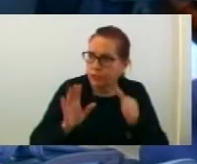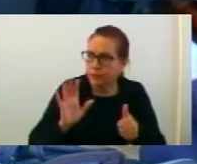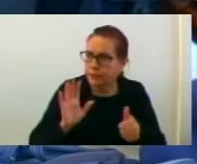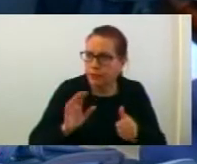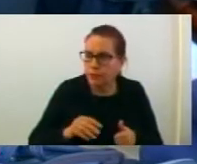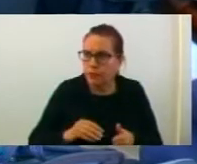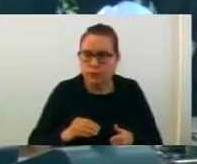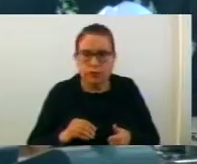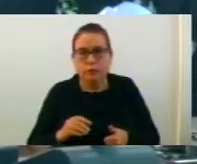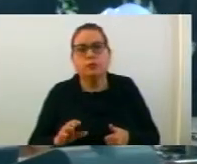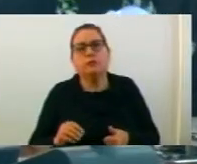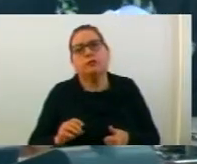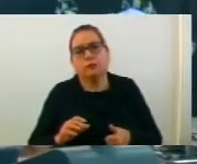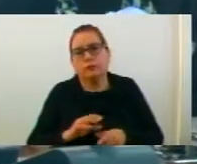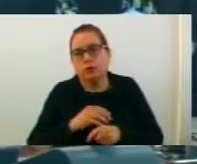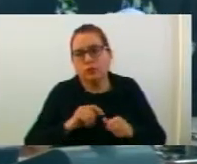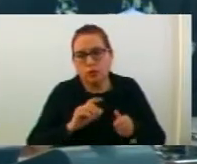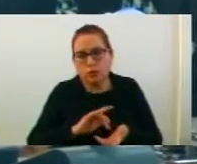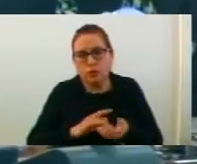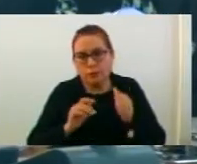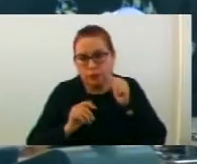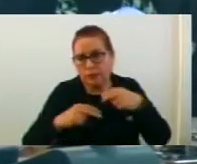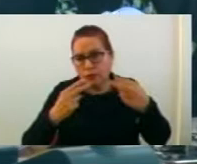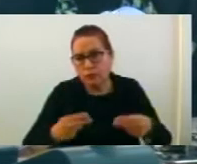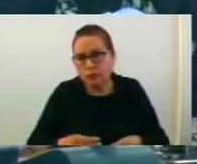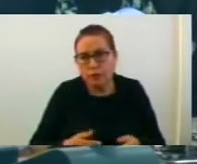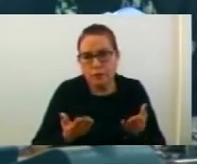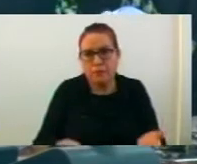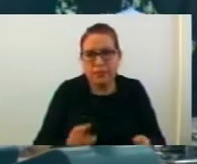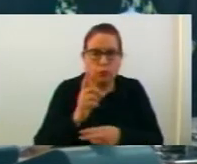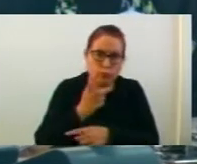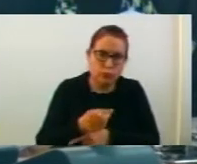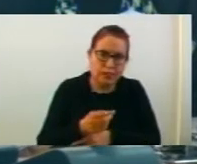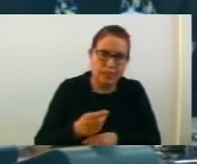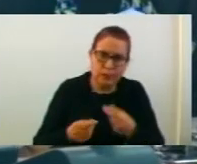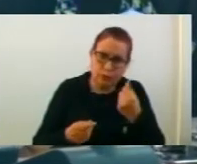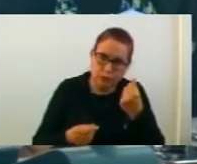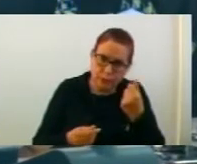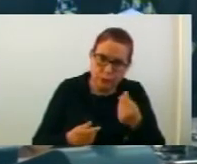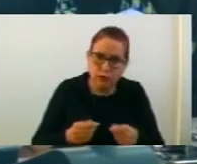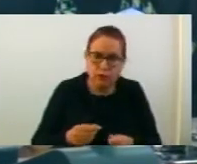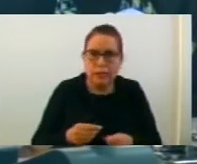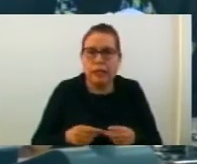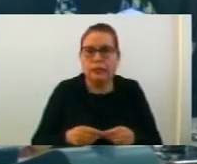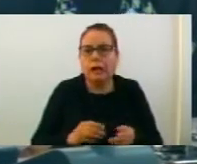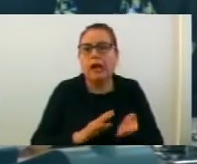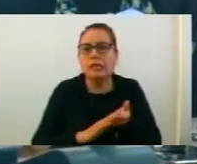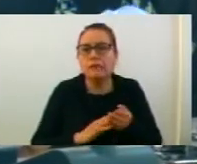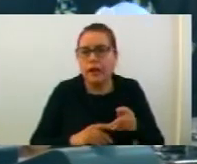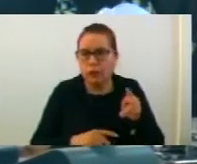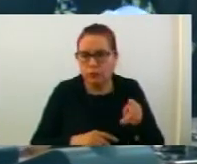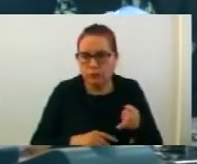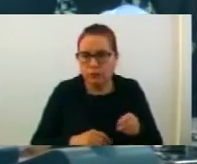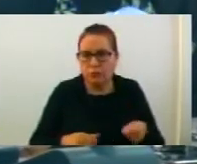се по точка 7 од дневниот ред, односно по предлог одлуката за доделување парична помош на Ива Костевска от Струмица,